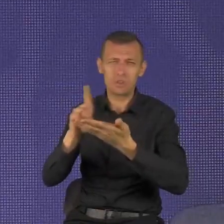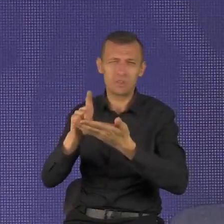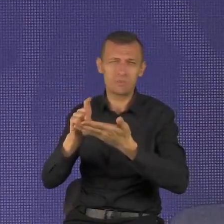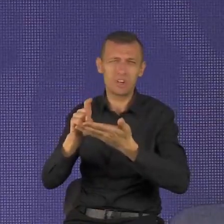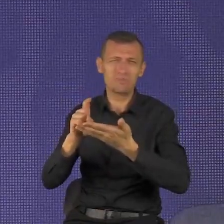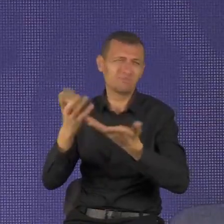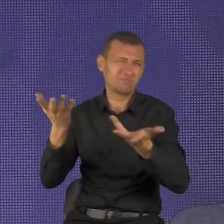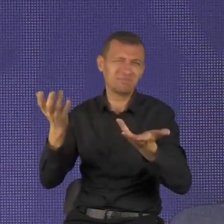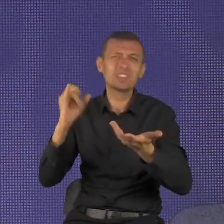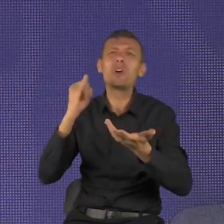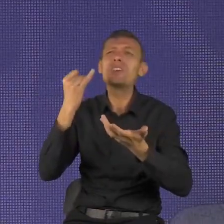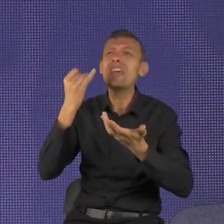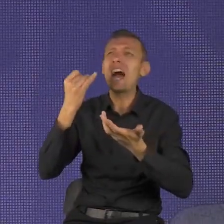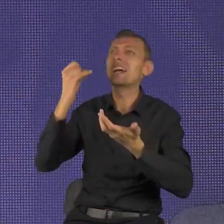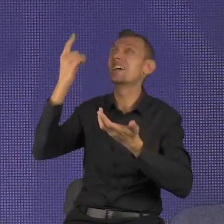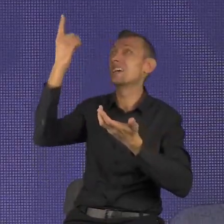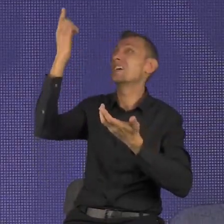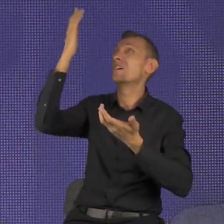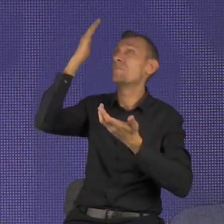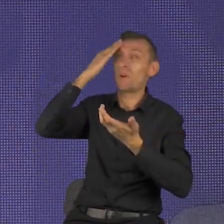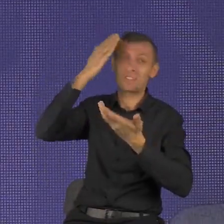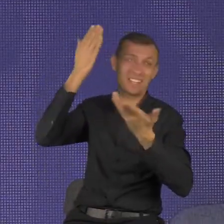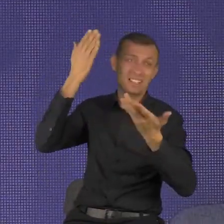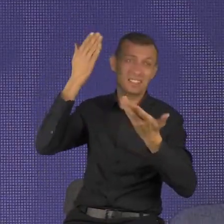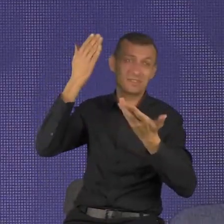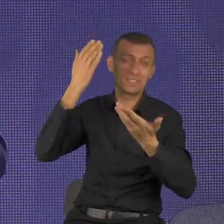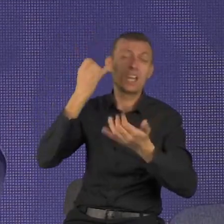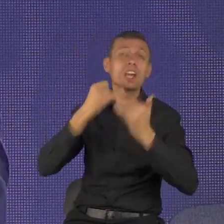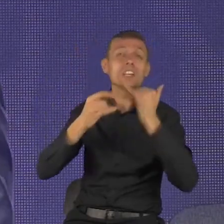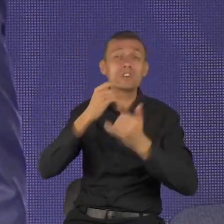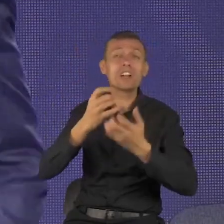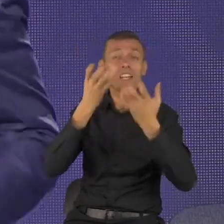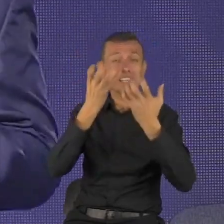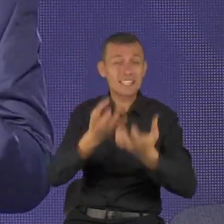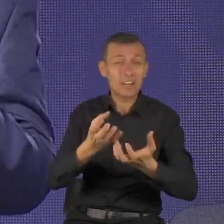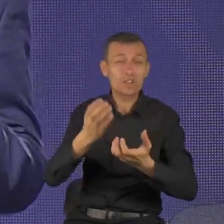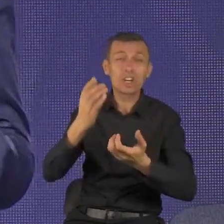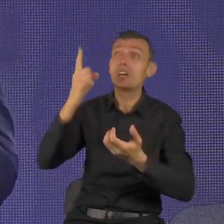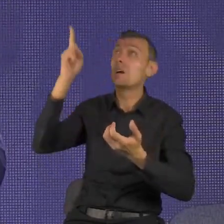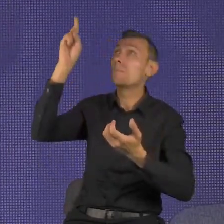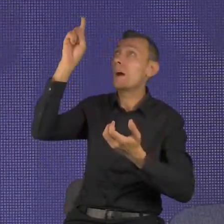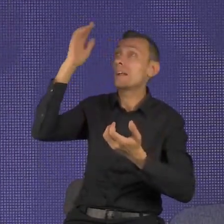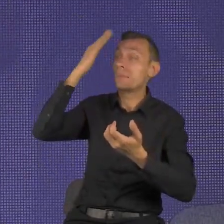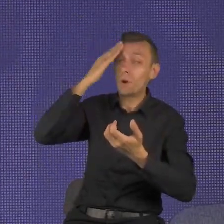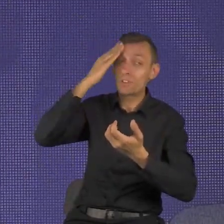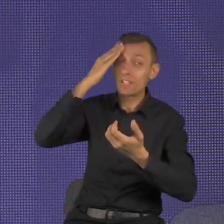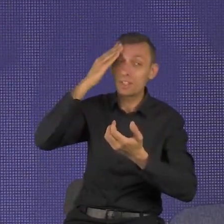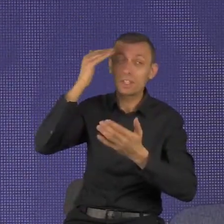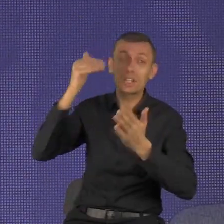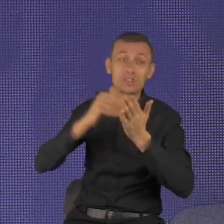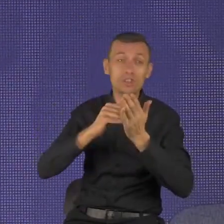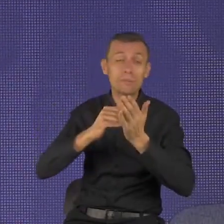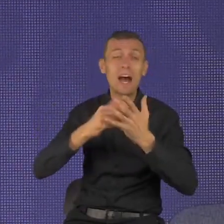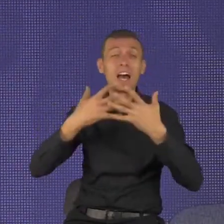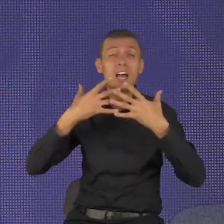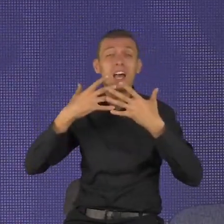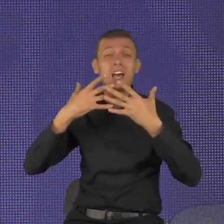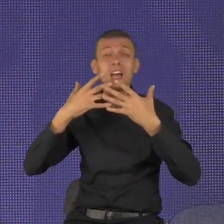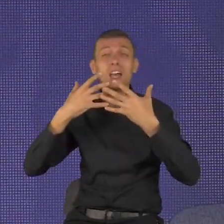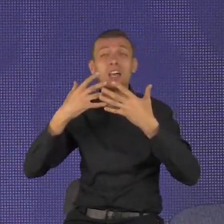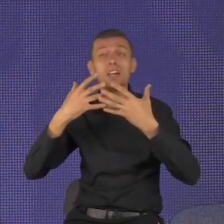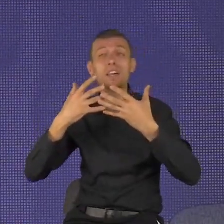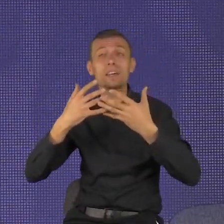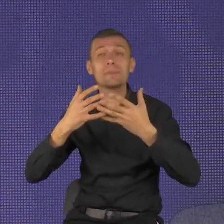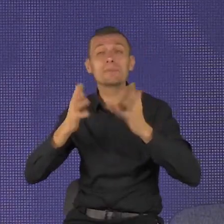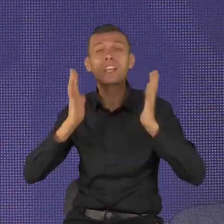jesteś uspokojony. Pozwólcie, że raz jeszcze zacytuję cytowany przeze mnie na poprzednich spotkaniach Psalm 46,